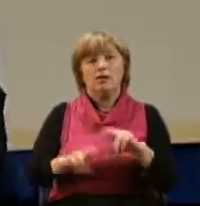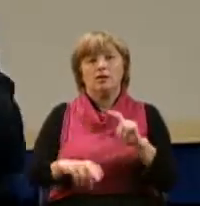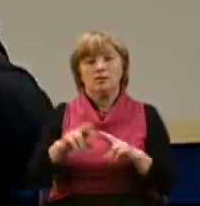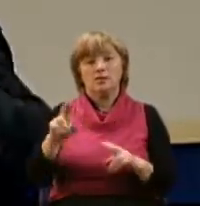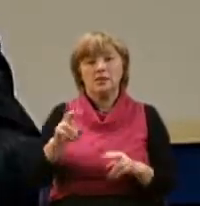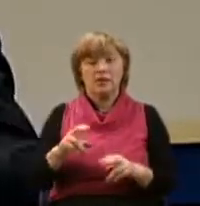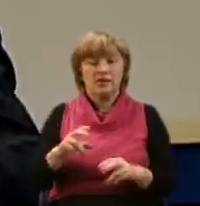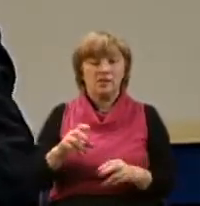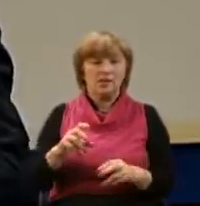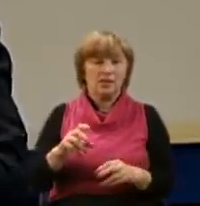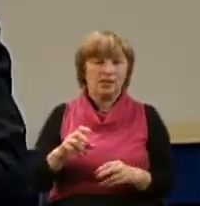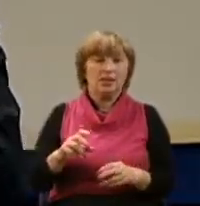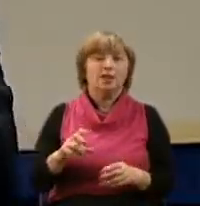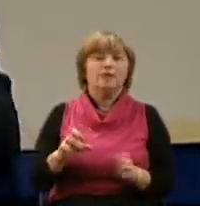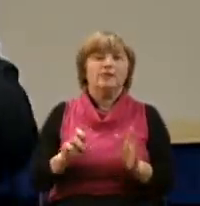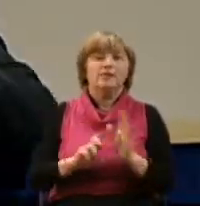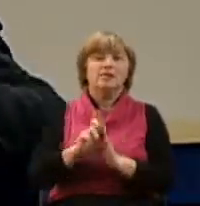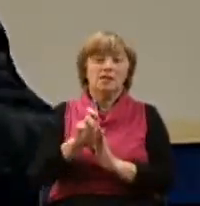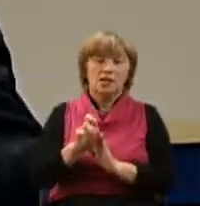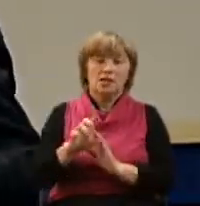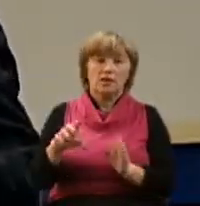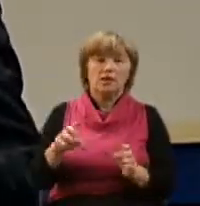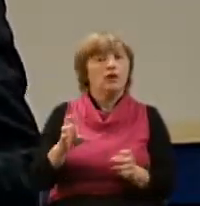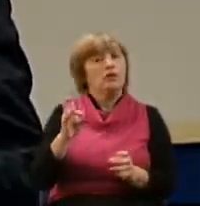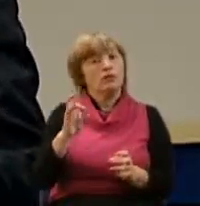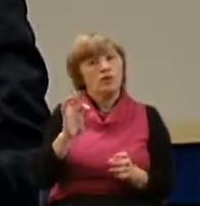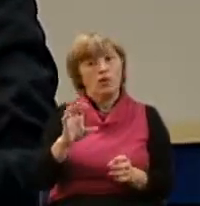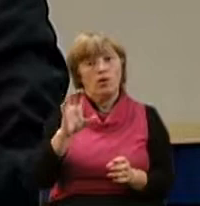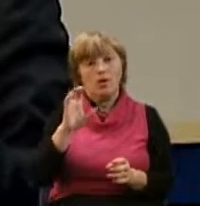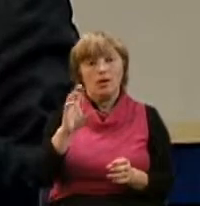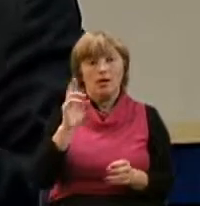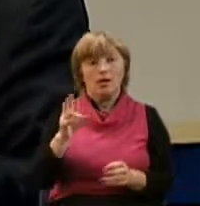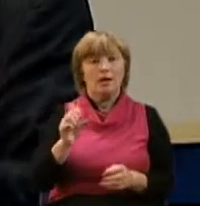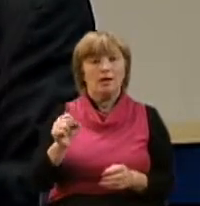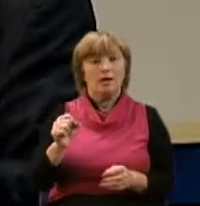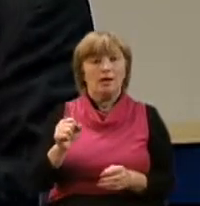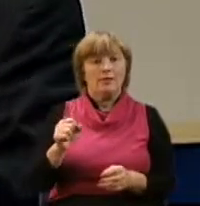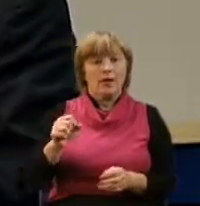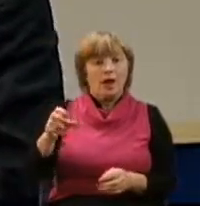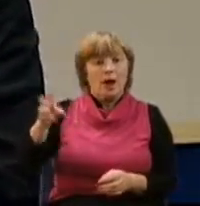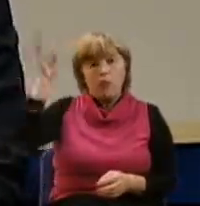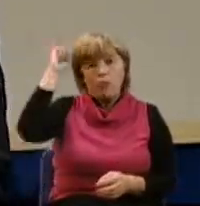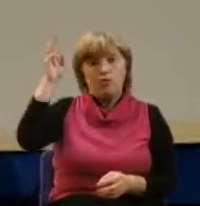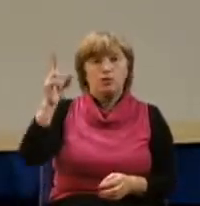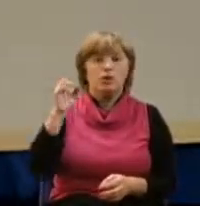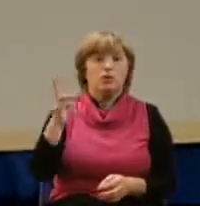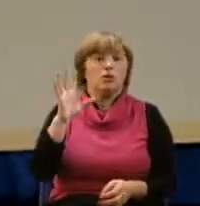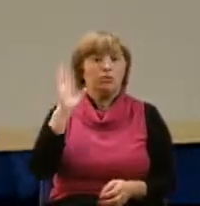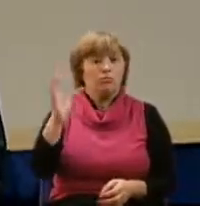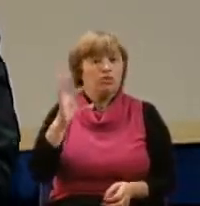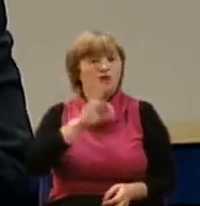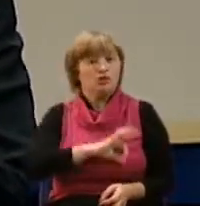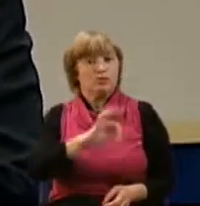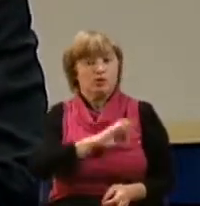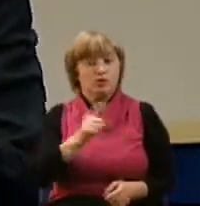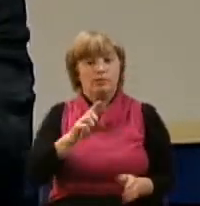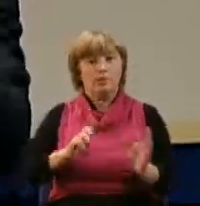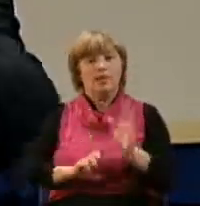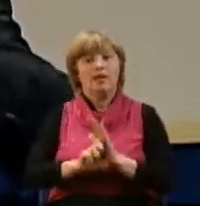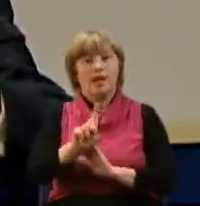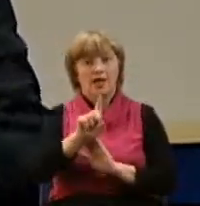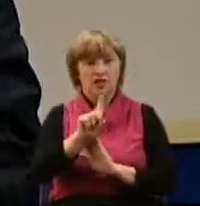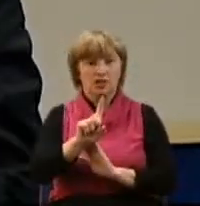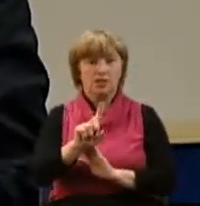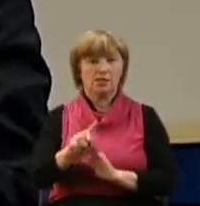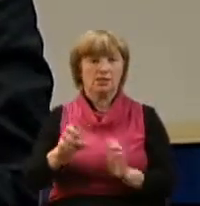или как регульном камне, а как апостоле, который будет использован в том, чтобы начать церковь. И так